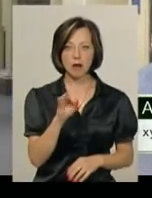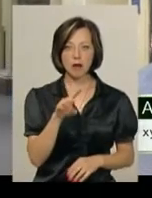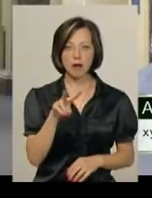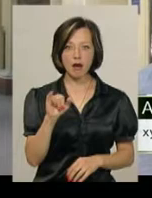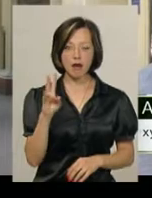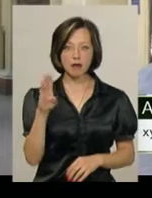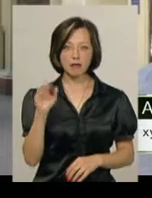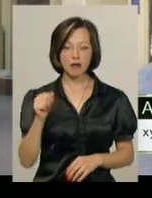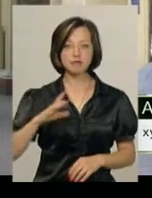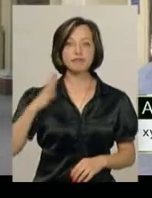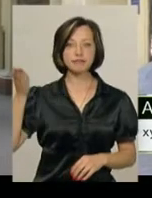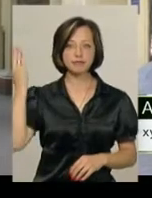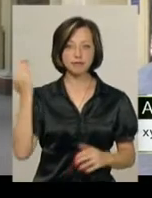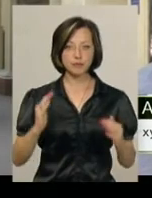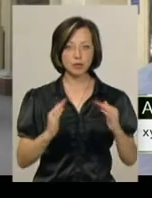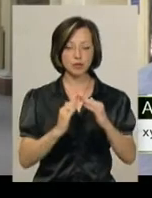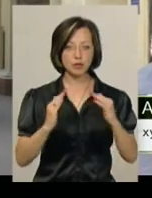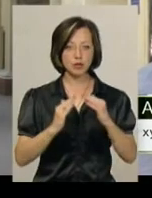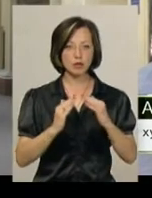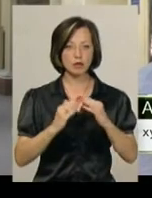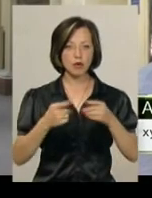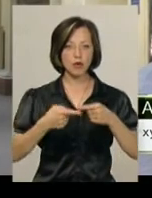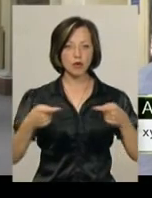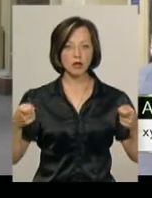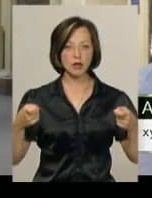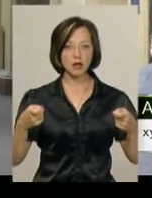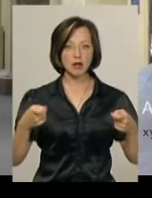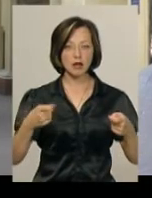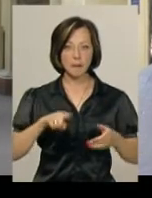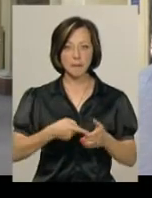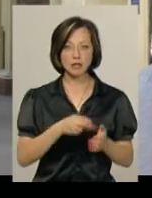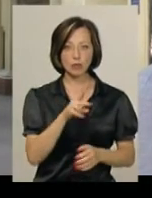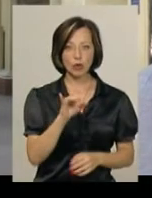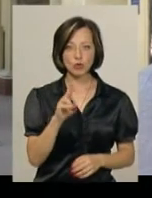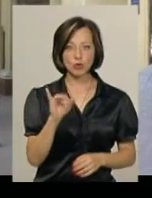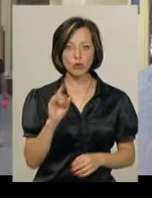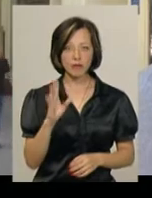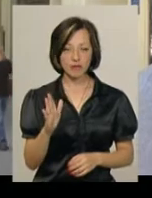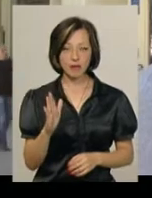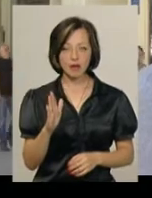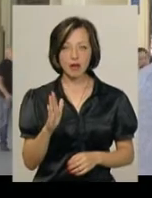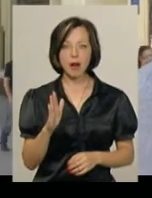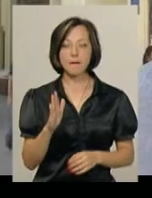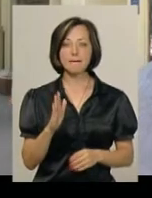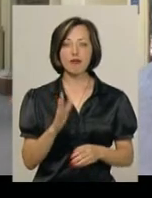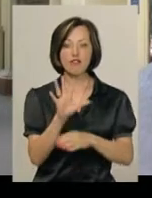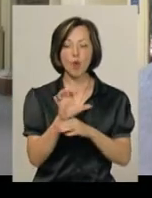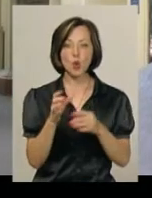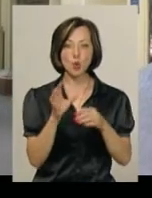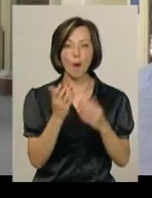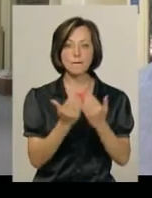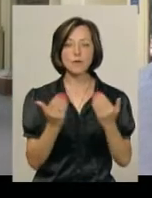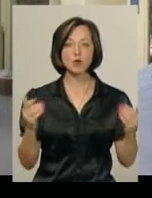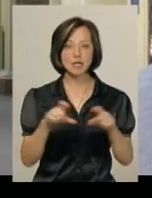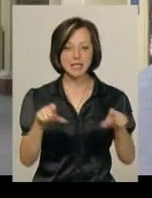колишній готель Проскурово, де знаходиться фотомузей і